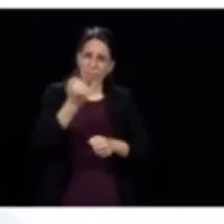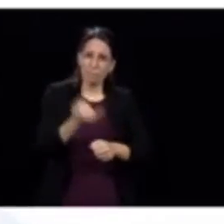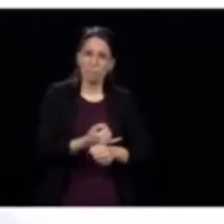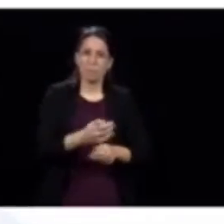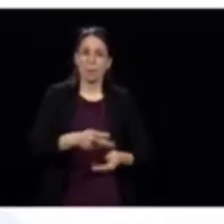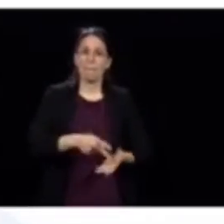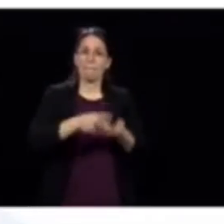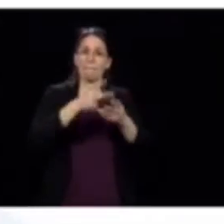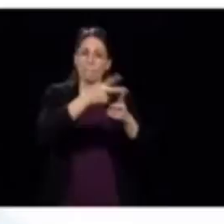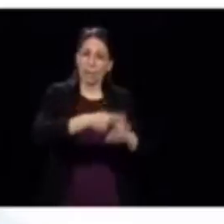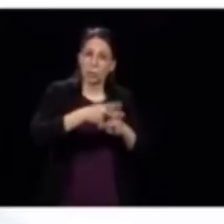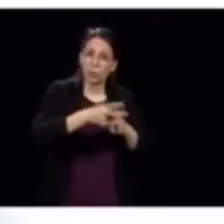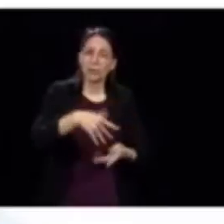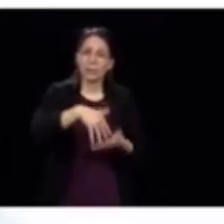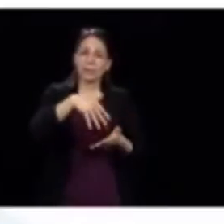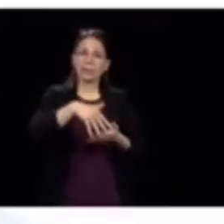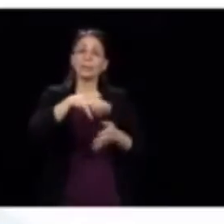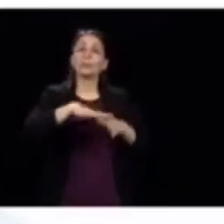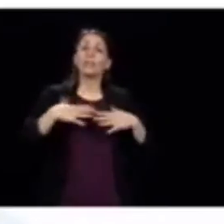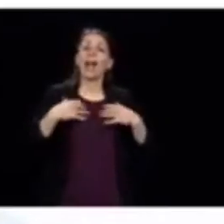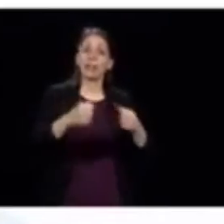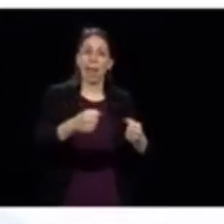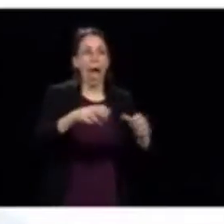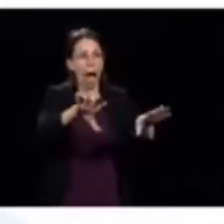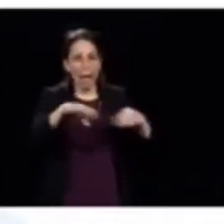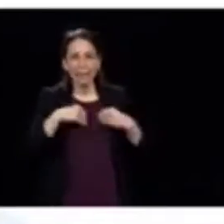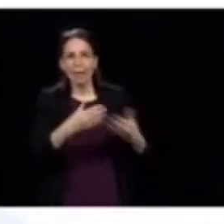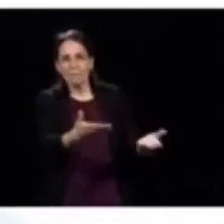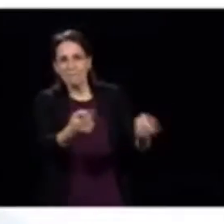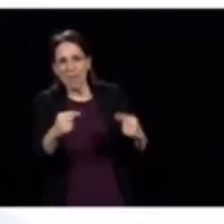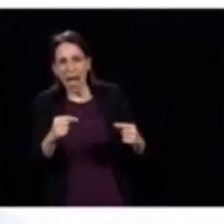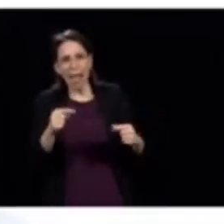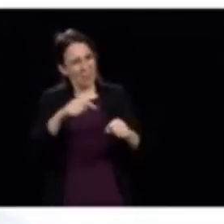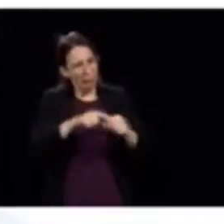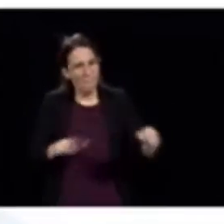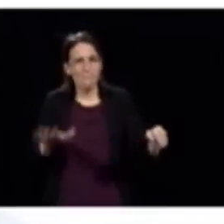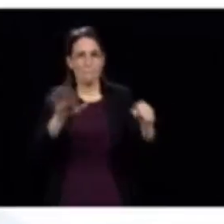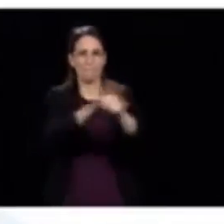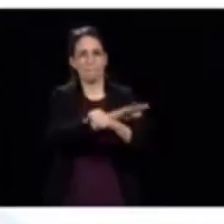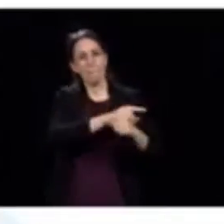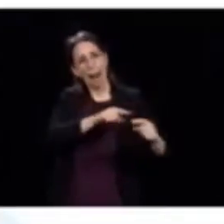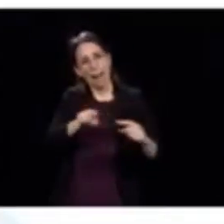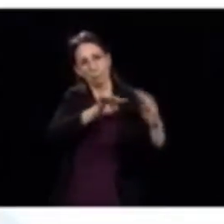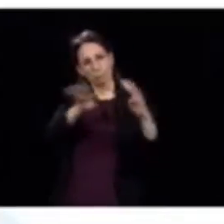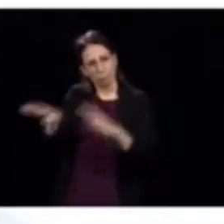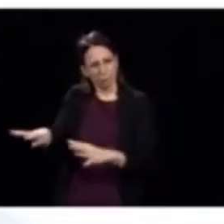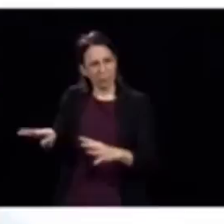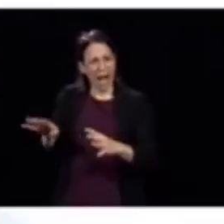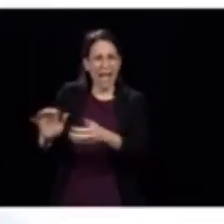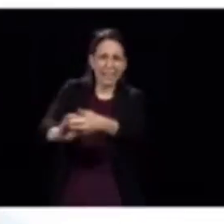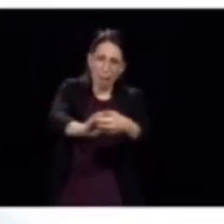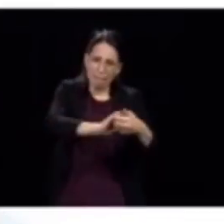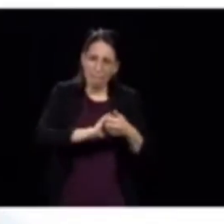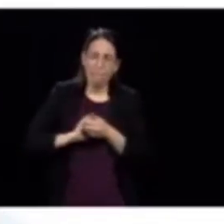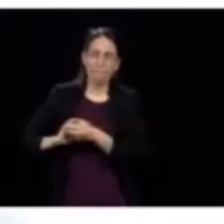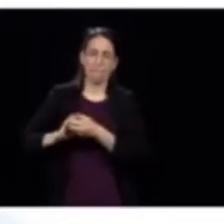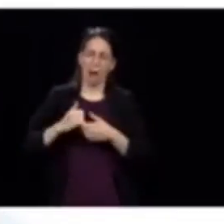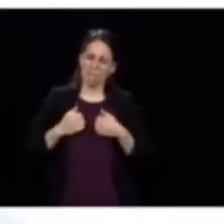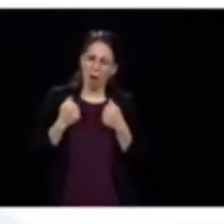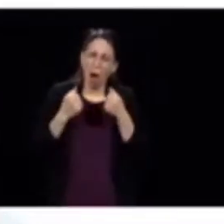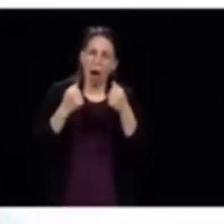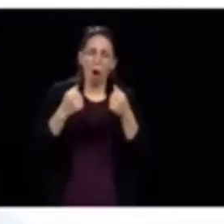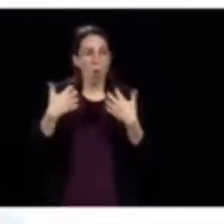les préposés, les étudiants en santé qui ont accepté de venir travailler à temps plein. C'est un effort collectif, là,